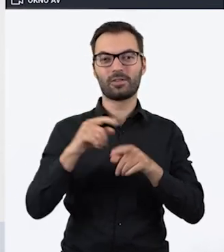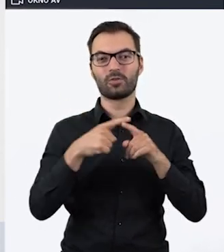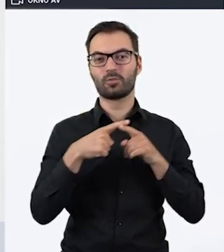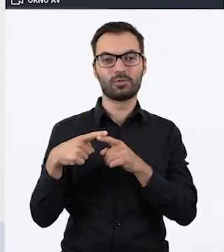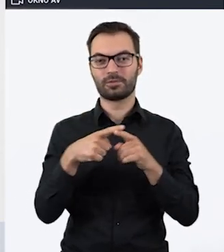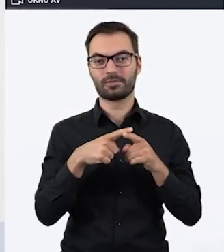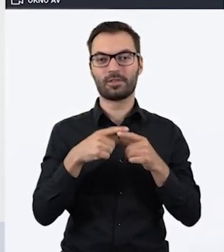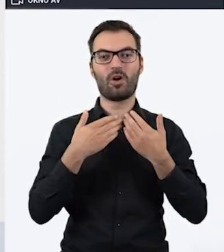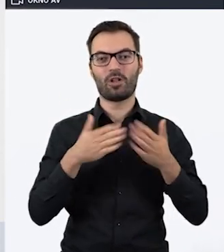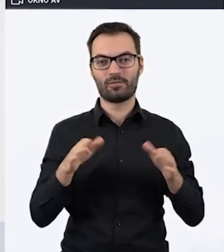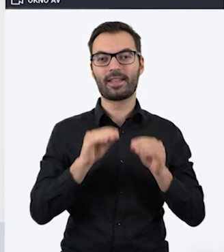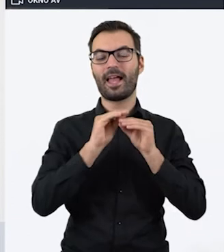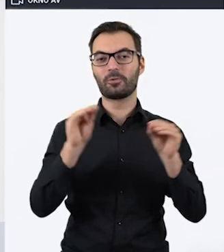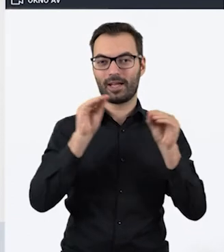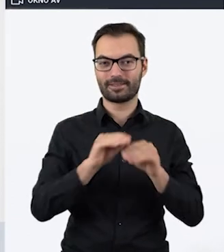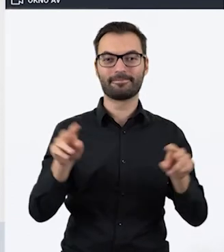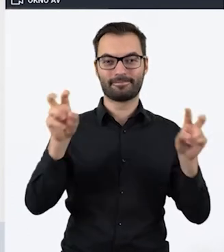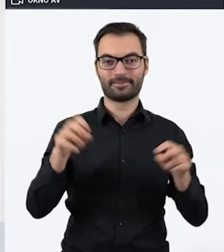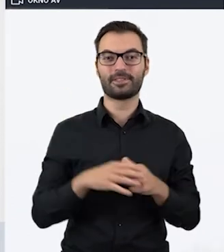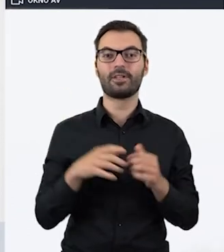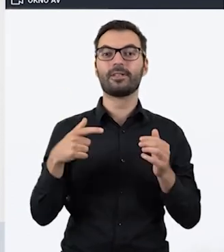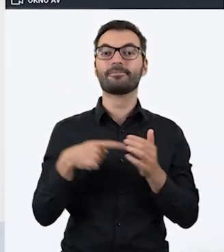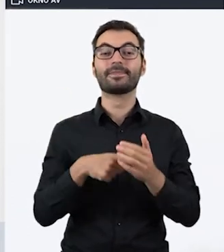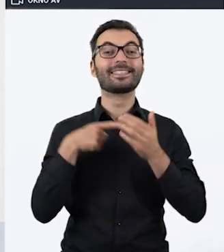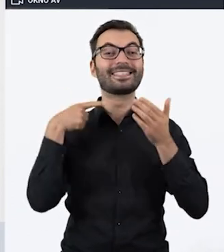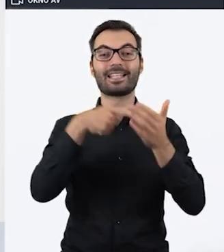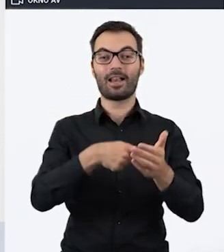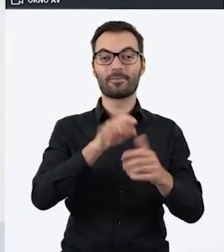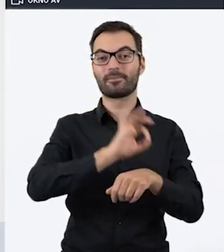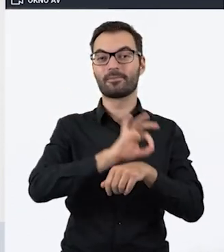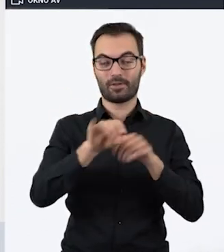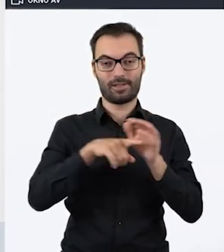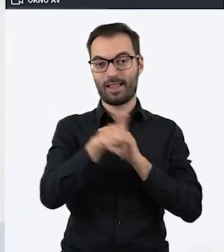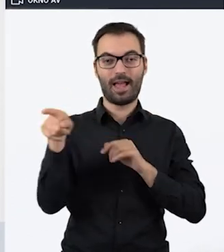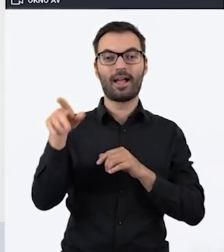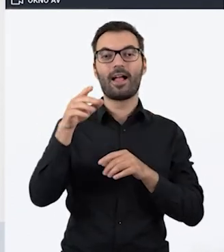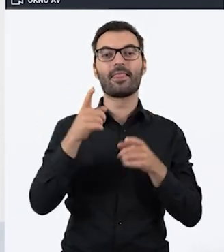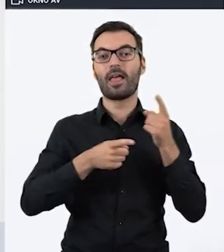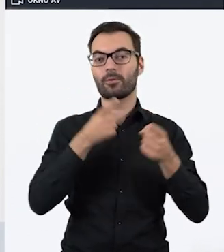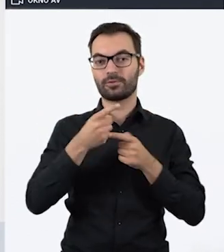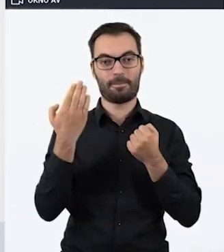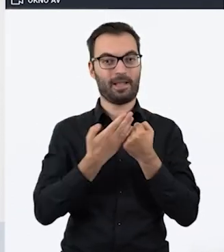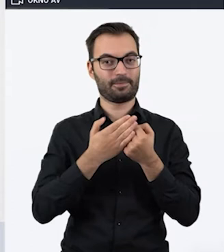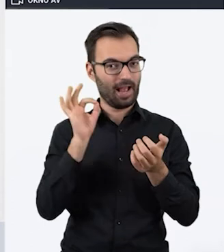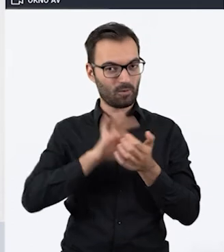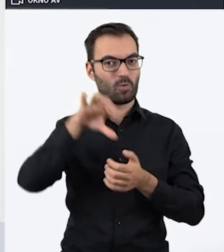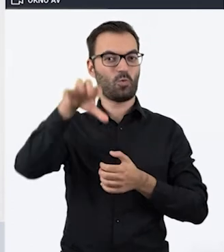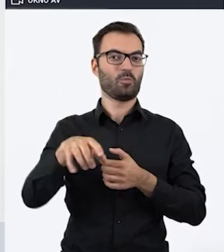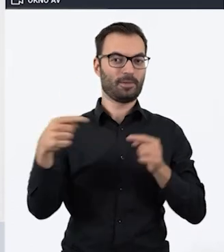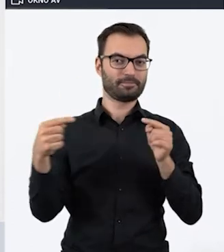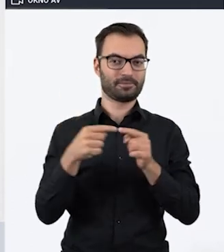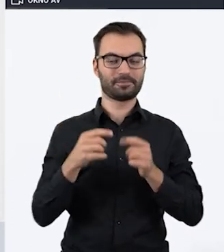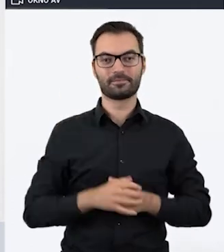Spółdzielni Otwartej Edukacji. Wtedy on był przeznaczony właśnie dla nauczycieli matematyki.